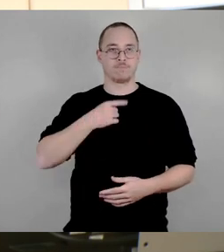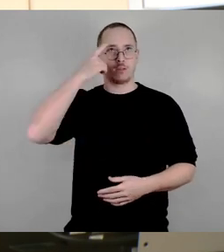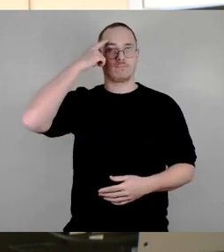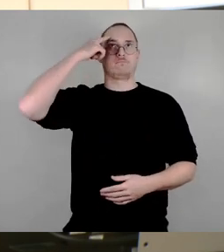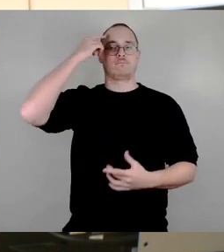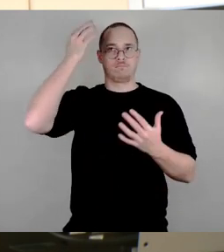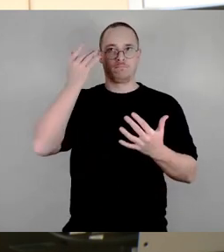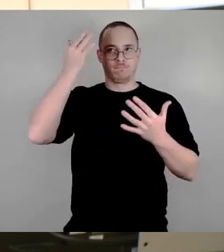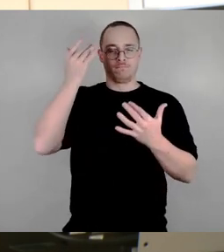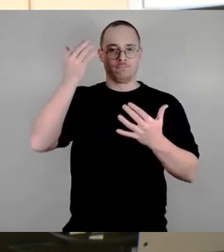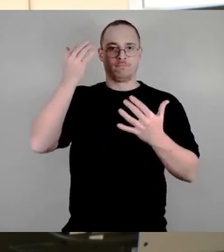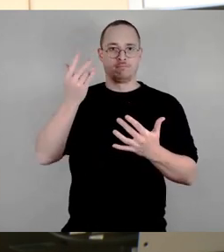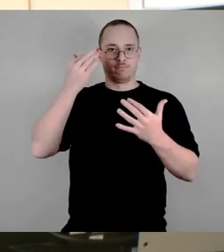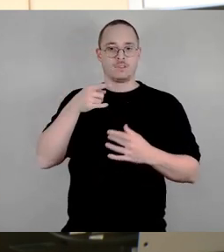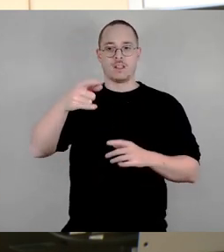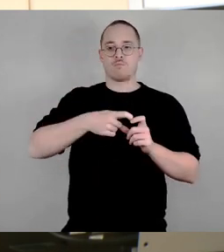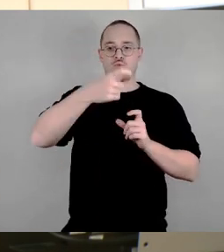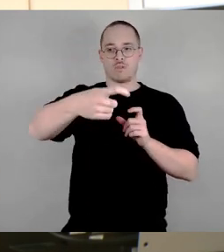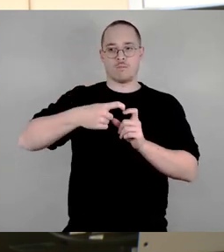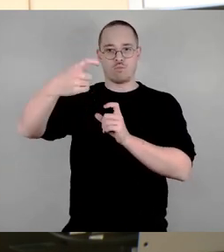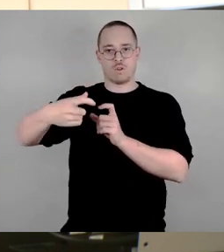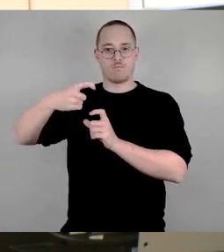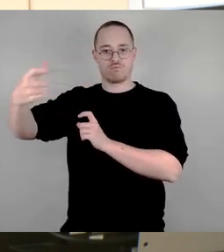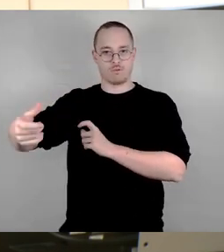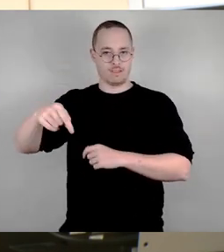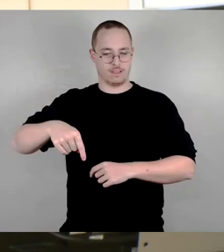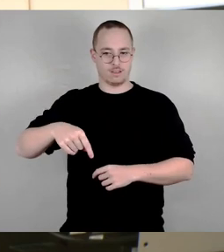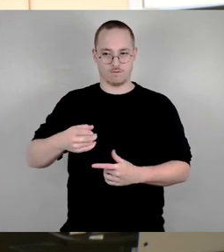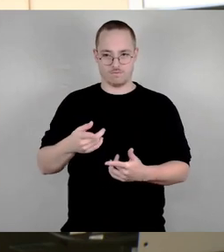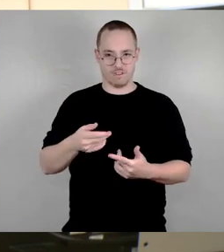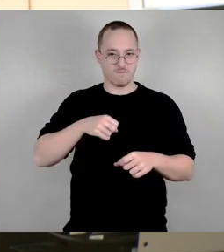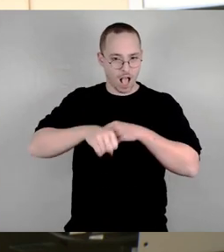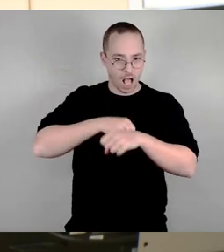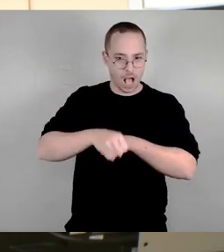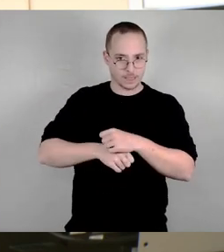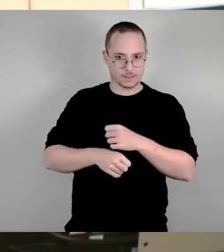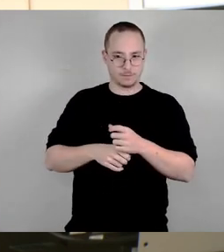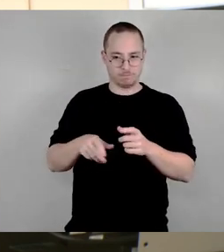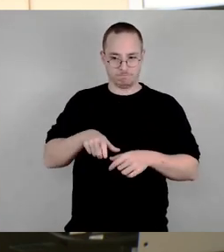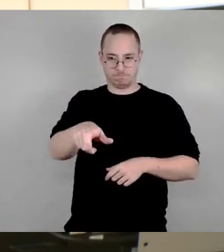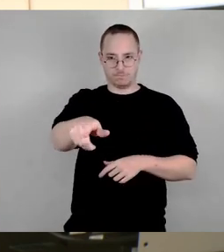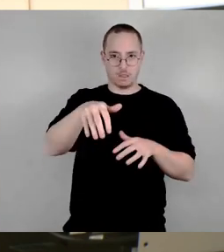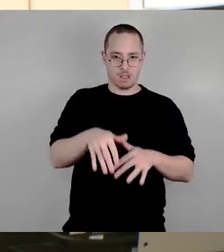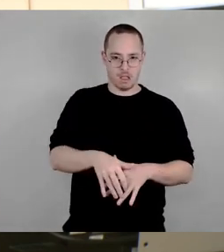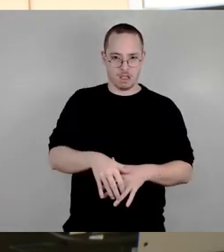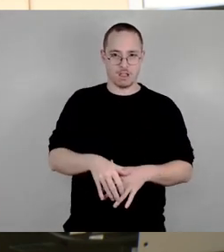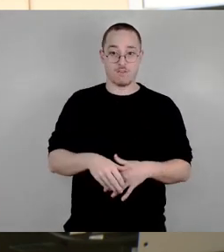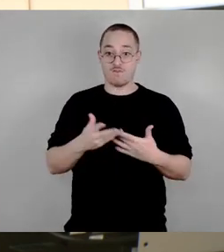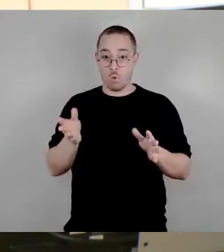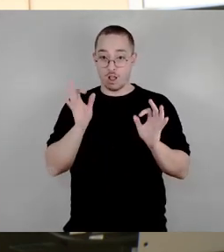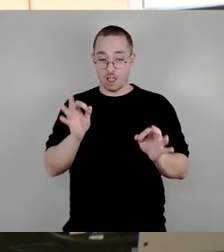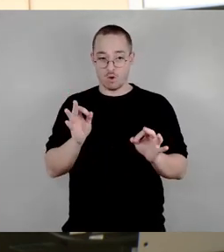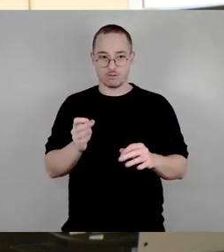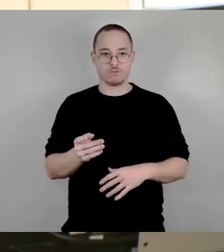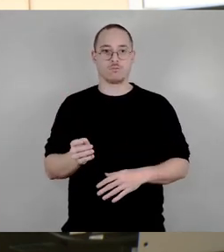und wo man überall mit dem Fahrrad gut rüberkommt, wo es Radverkehrsanlagen gibt. Ich fange mal im Westen an. Die Autobahnbrücke